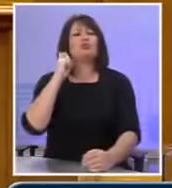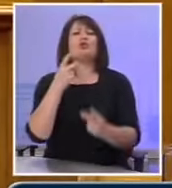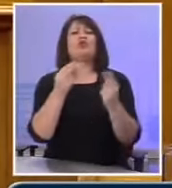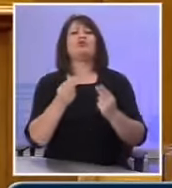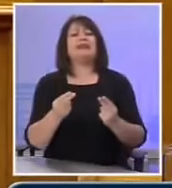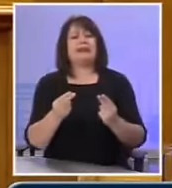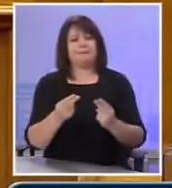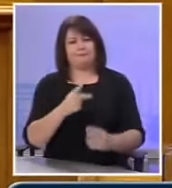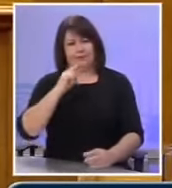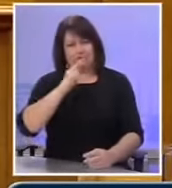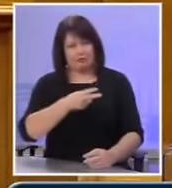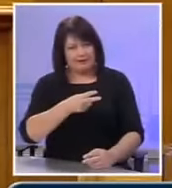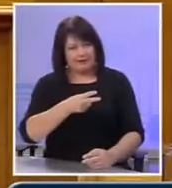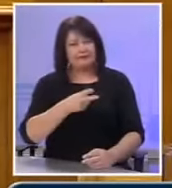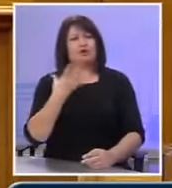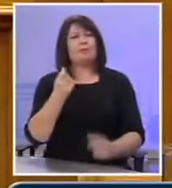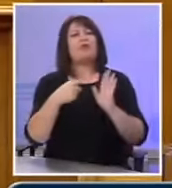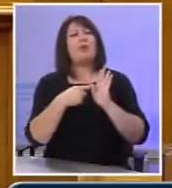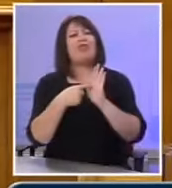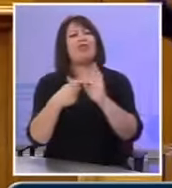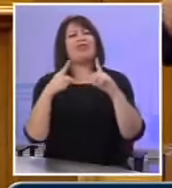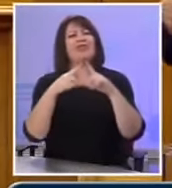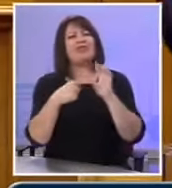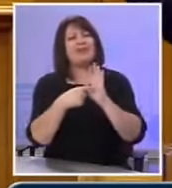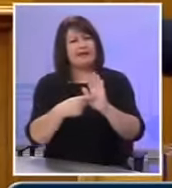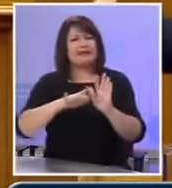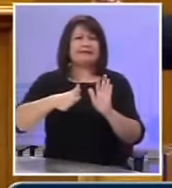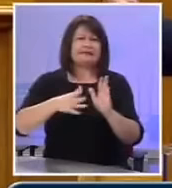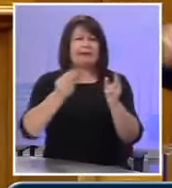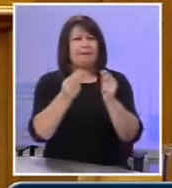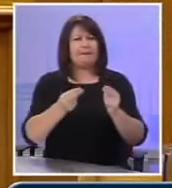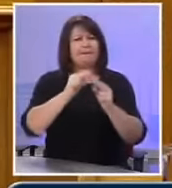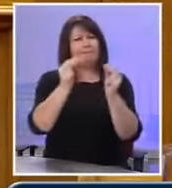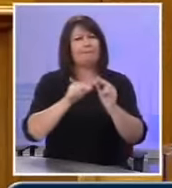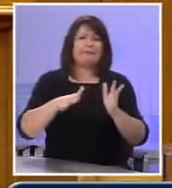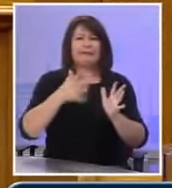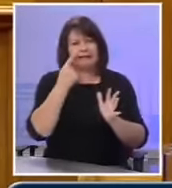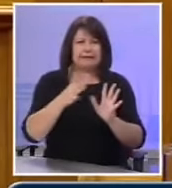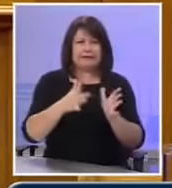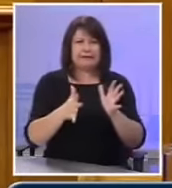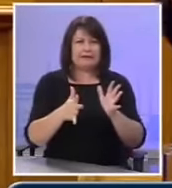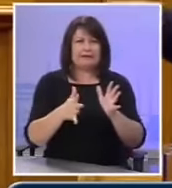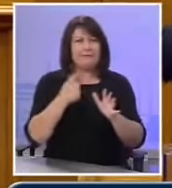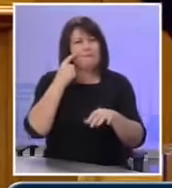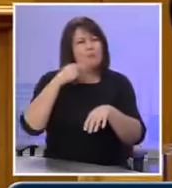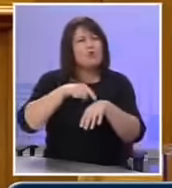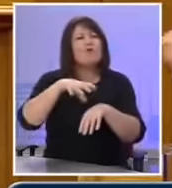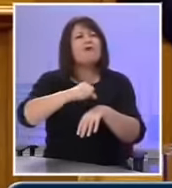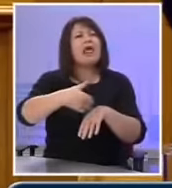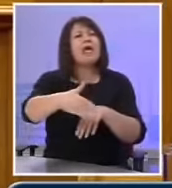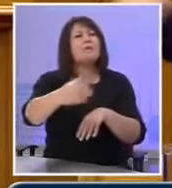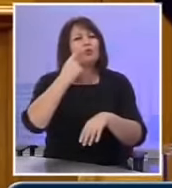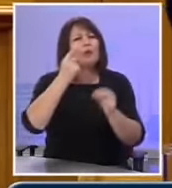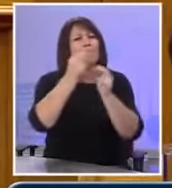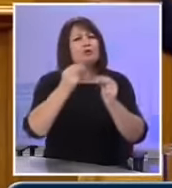ενδείξεις. Έχουμε και δείκτες που δείχνουν τι είναι η πιθανότητα τα αποτελέσματα. Που είναι δείκτες που προβλέπουν τι θα είναι το τελικό